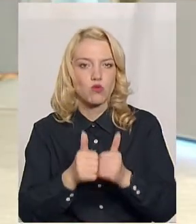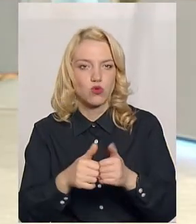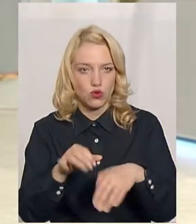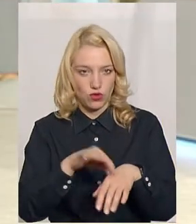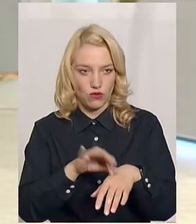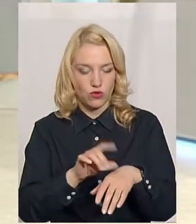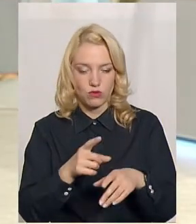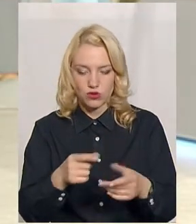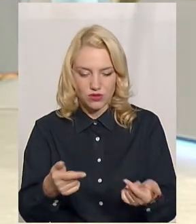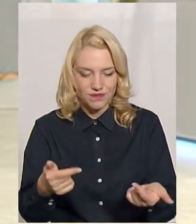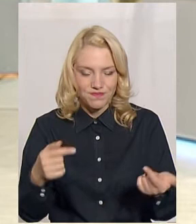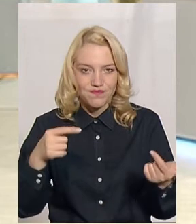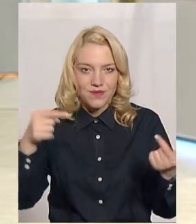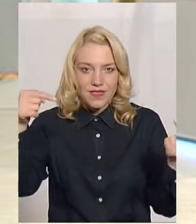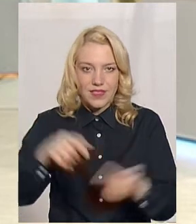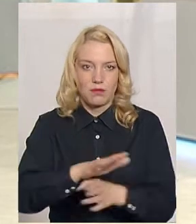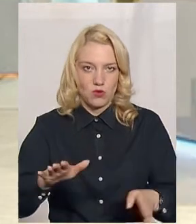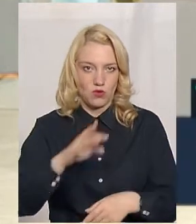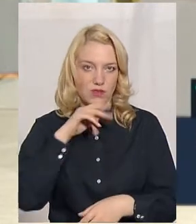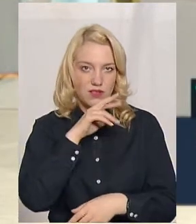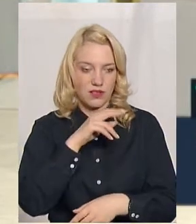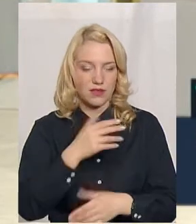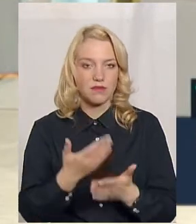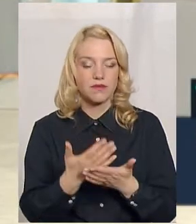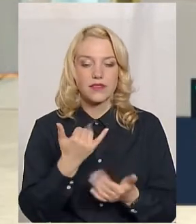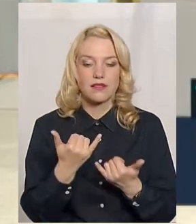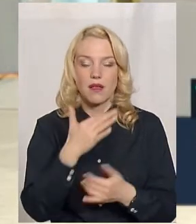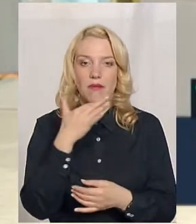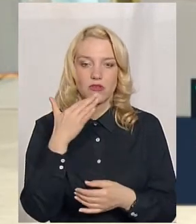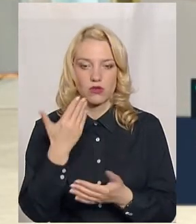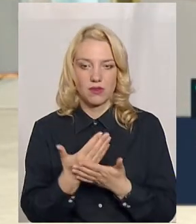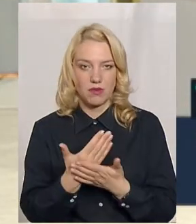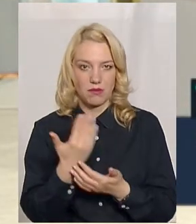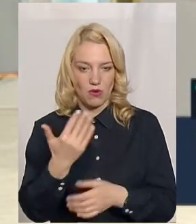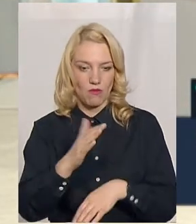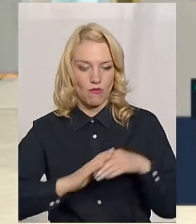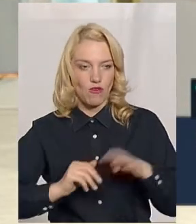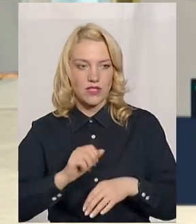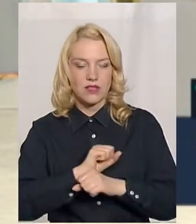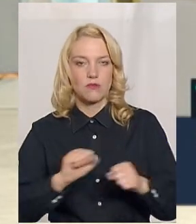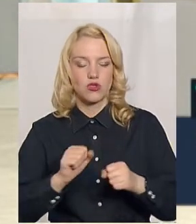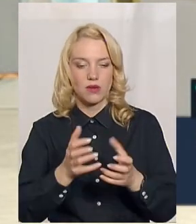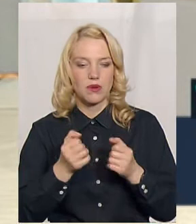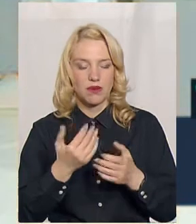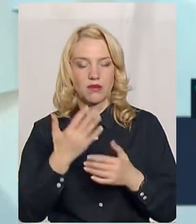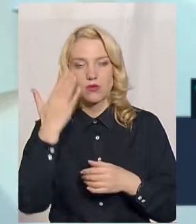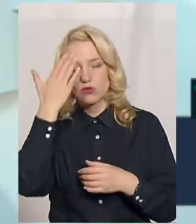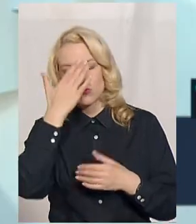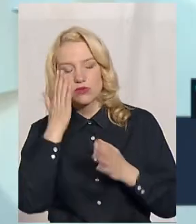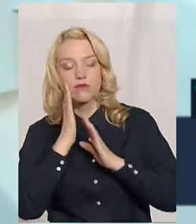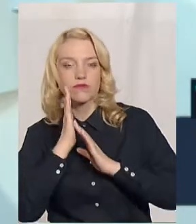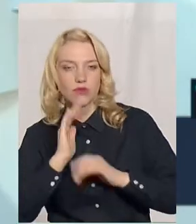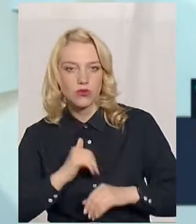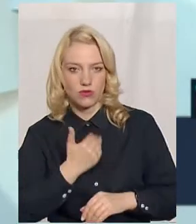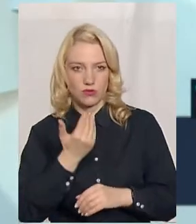що вони несумісні ліки. Для багатьох в силу їх професії не можна приймати ліки, бо вони визивають сонливість,